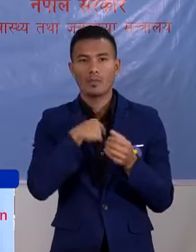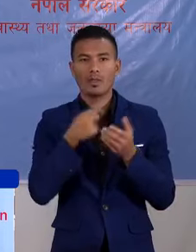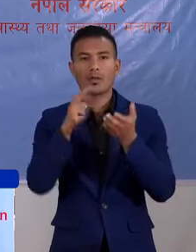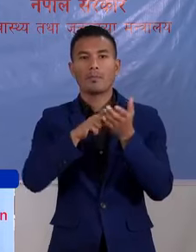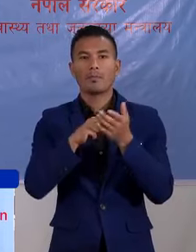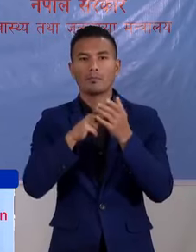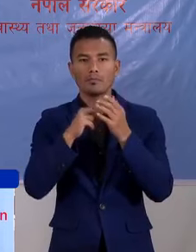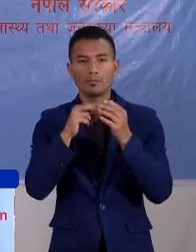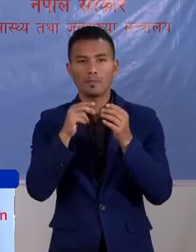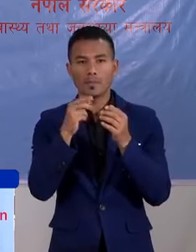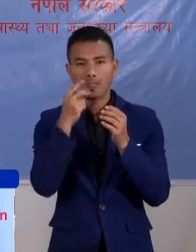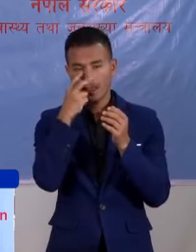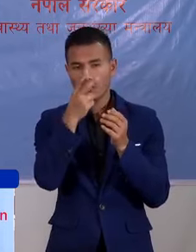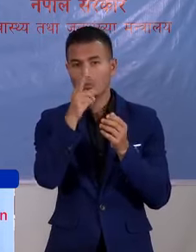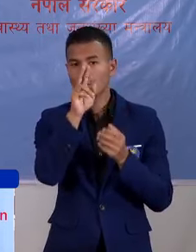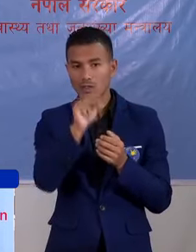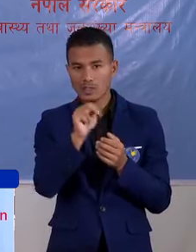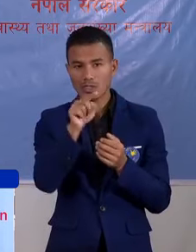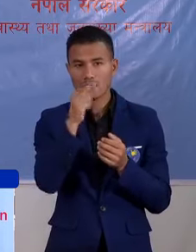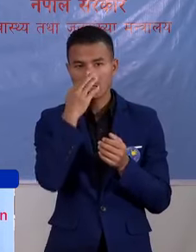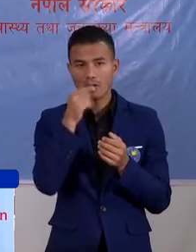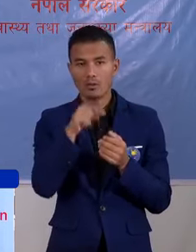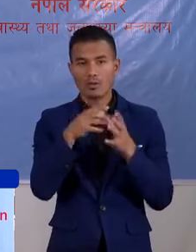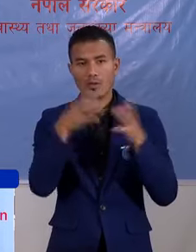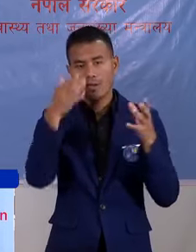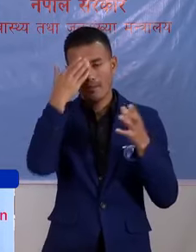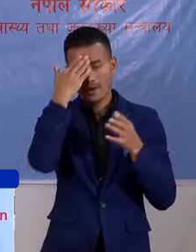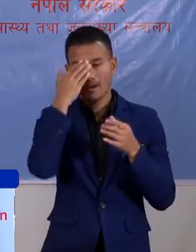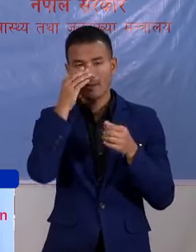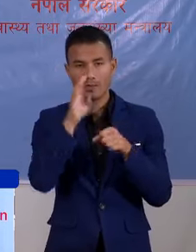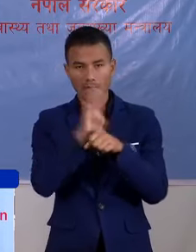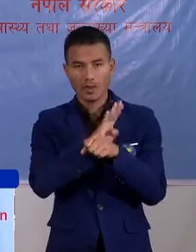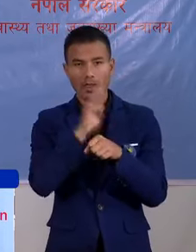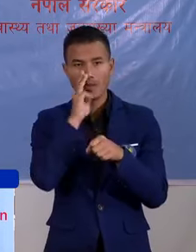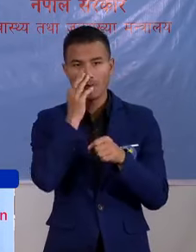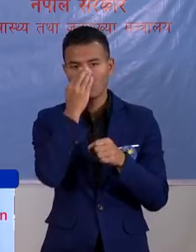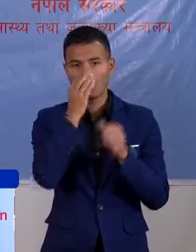अज्य थाप सावित गरनने आवसेक्ता चाहिए नहीं यह महामारी मां यह संकट को बेलामा